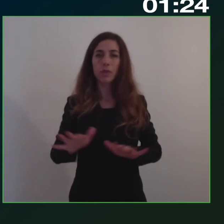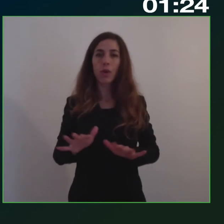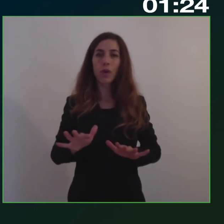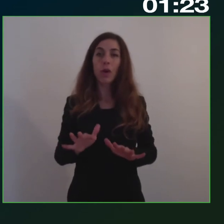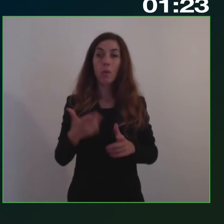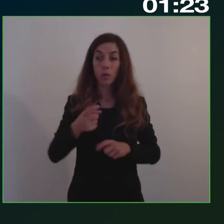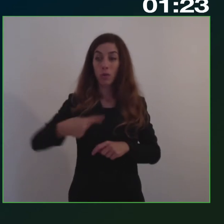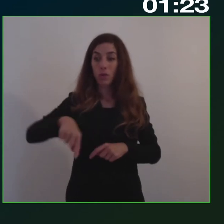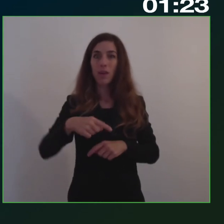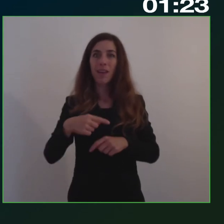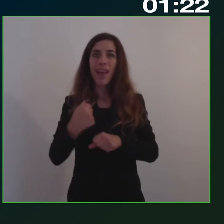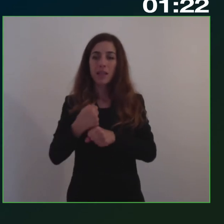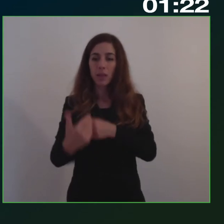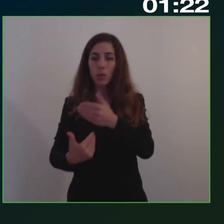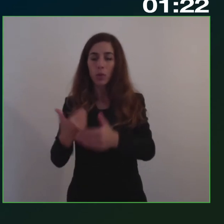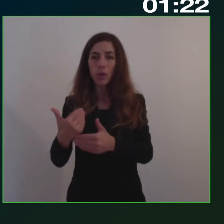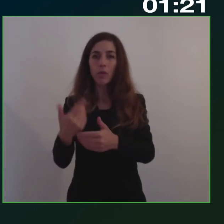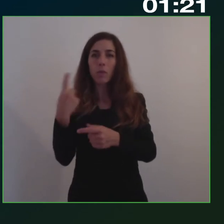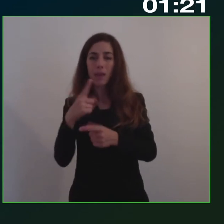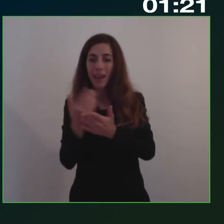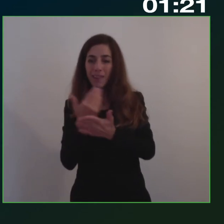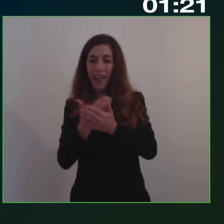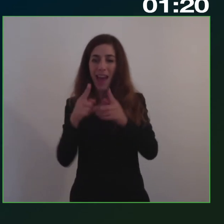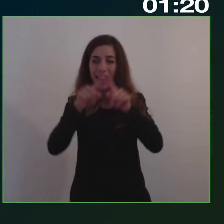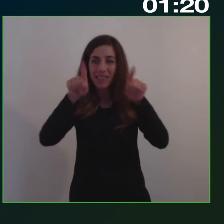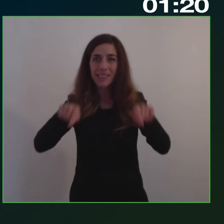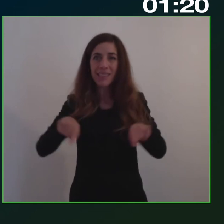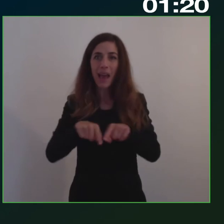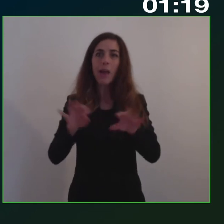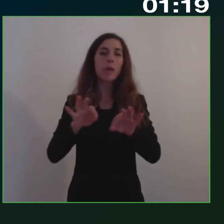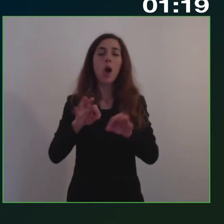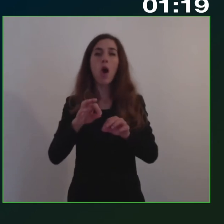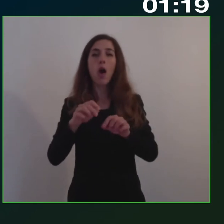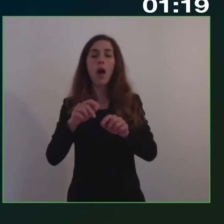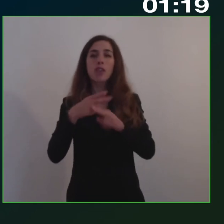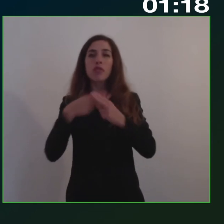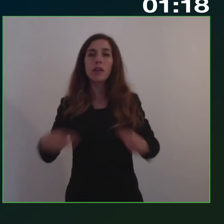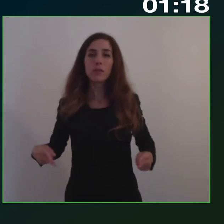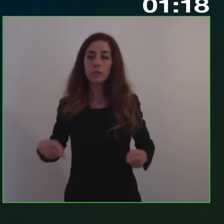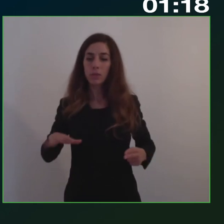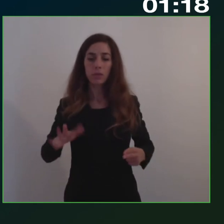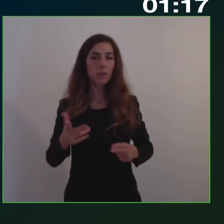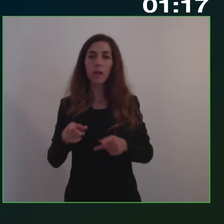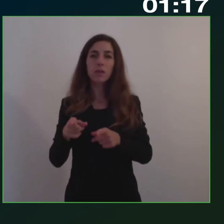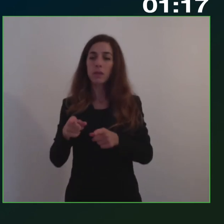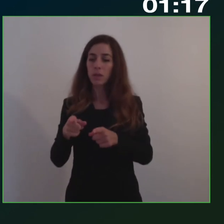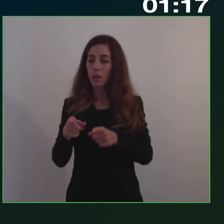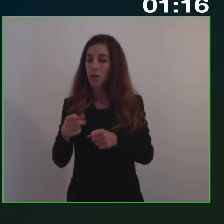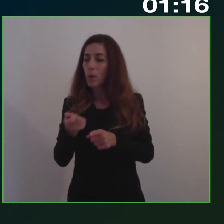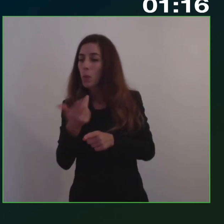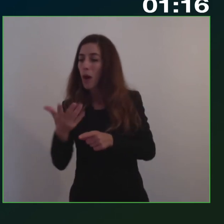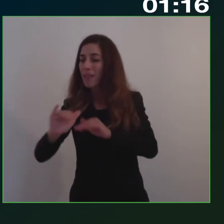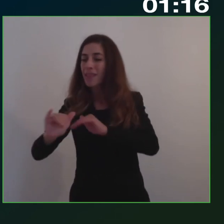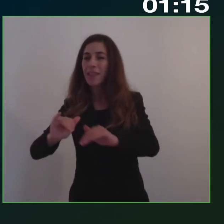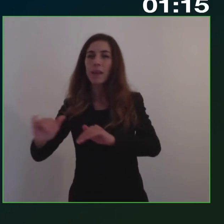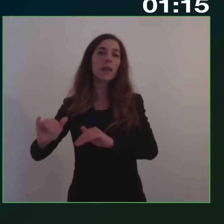schemi e censure stiracchiano velocemente sul letto di procuste i corpicini di quanti risultano